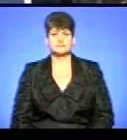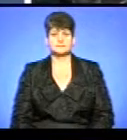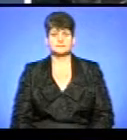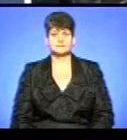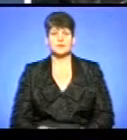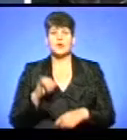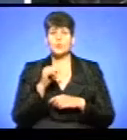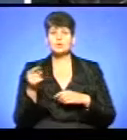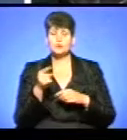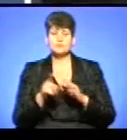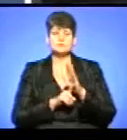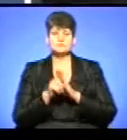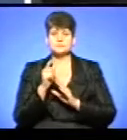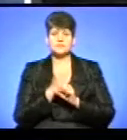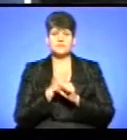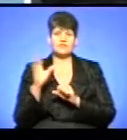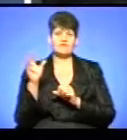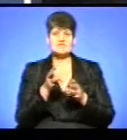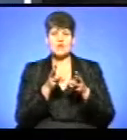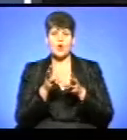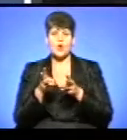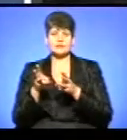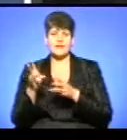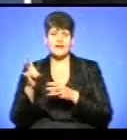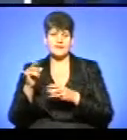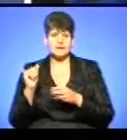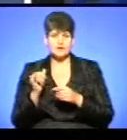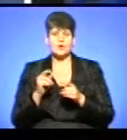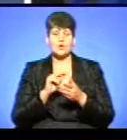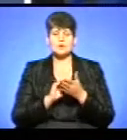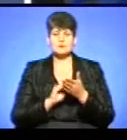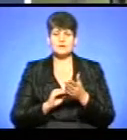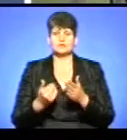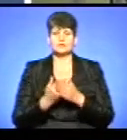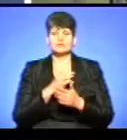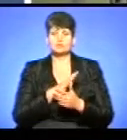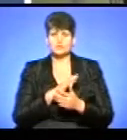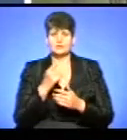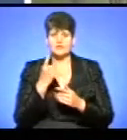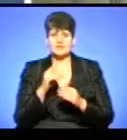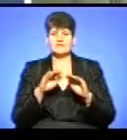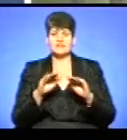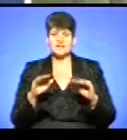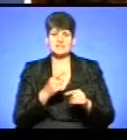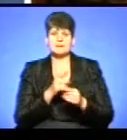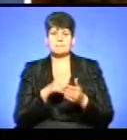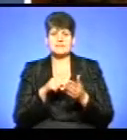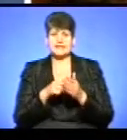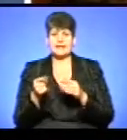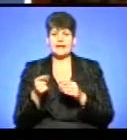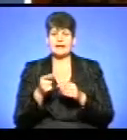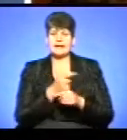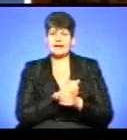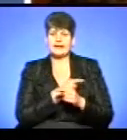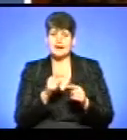У Тернополі запрацювали усі котельні. Кореспонденти новин побували в одній з них, а також у дитячій міській лікарні і в третій школі, щоб